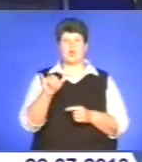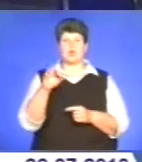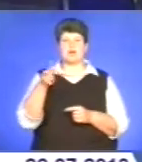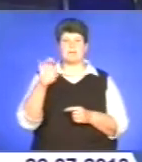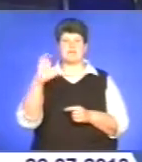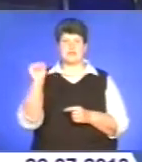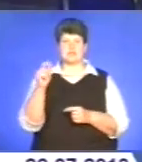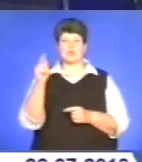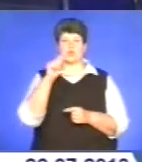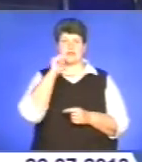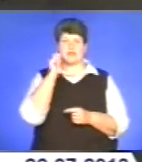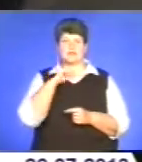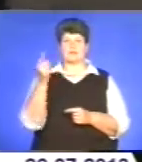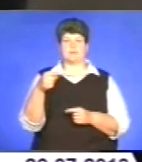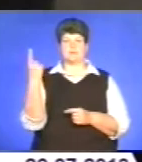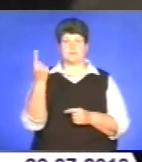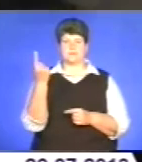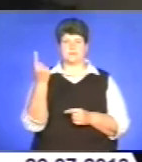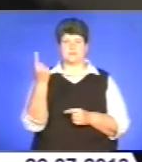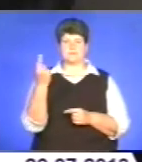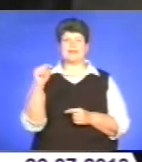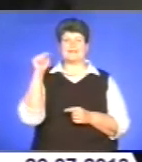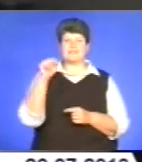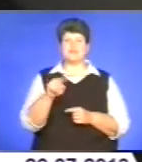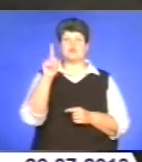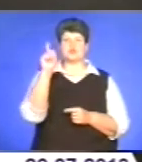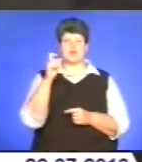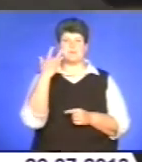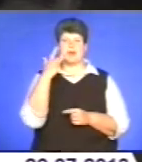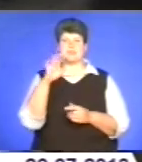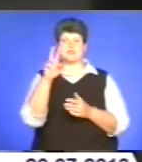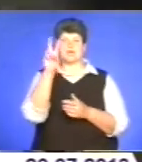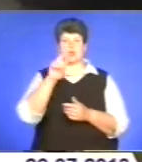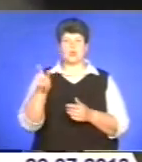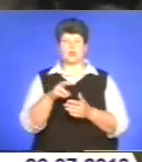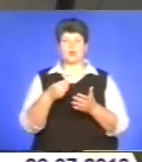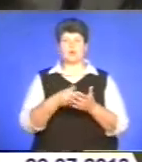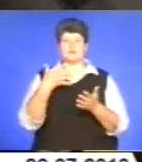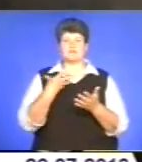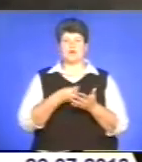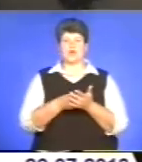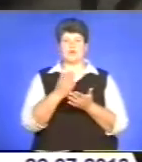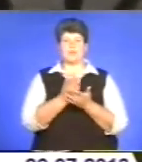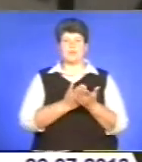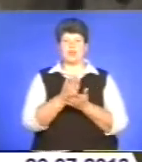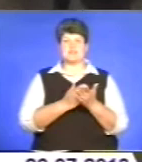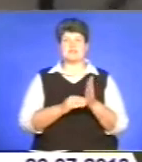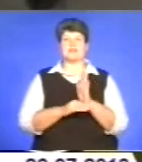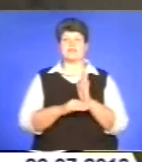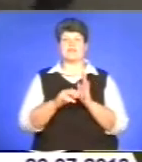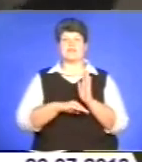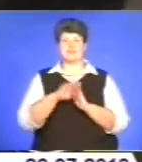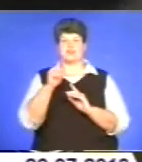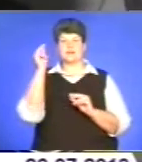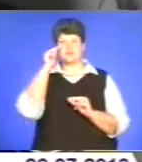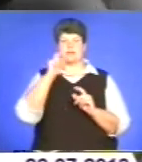України в області. На 1100 американських доларів оцінив свої послуги викладач кафедри одного із вищих навчальних закладів